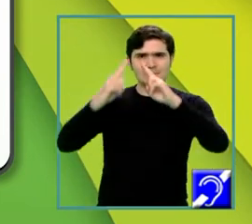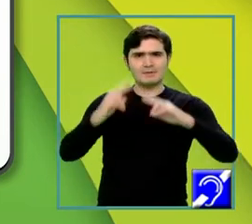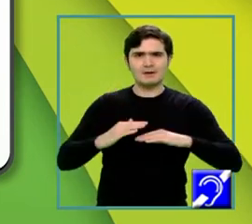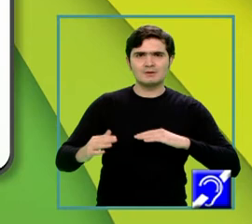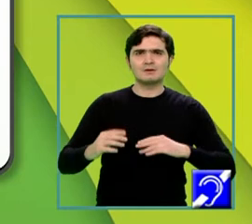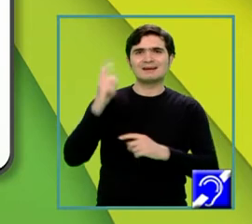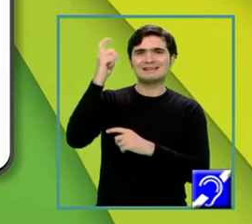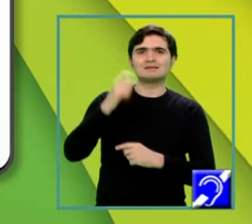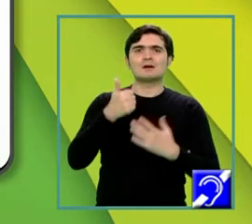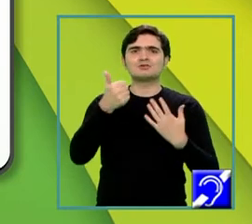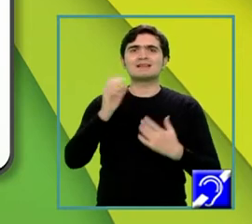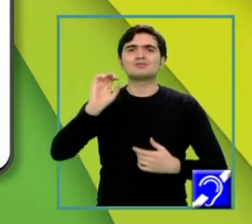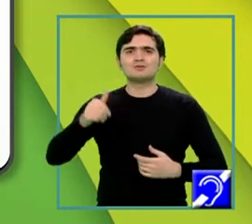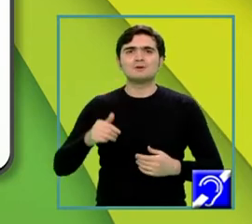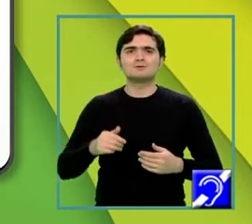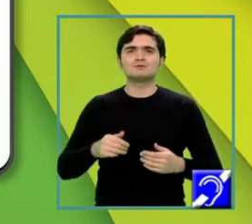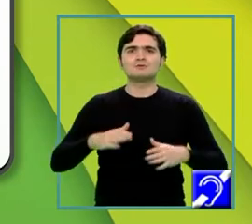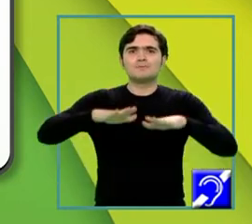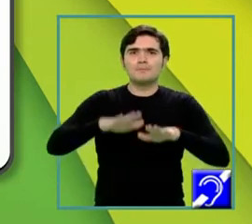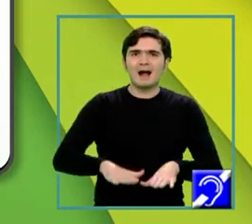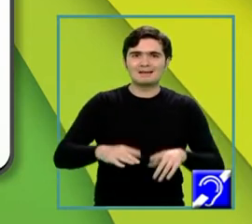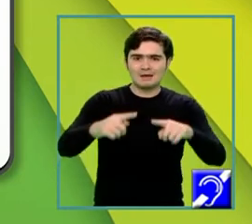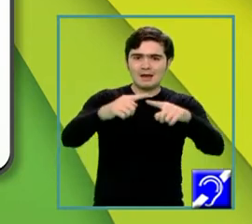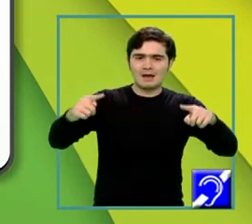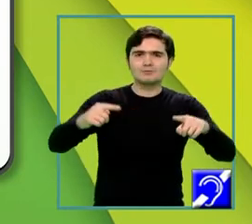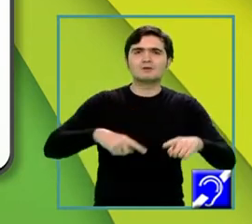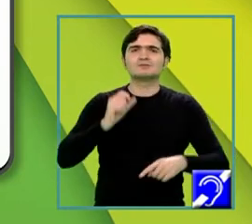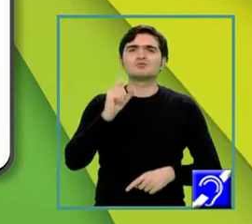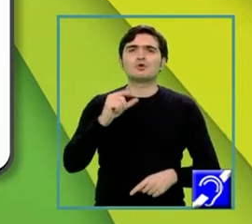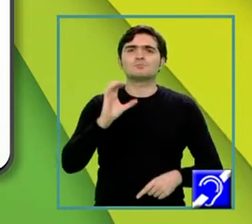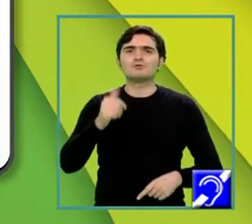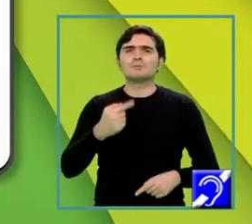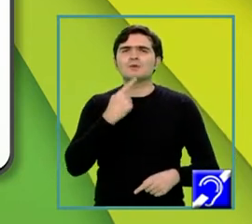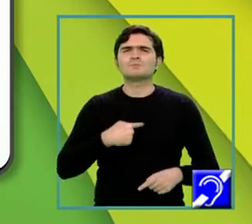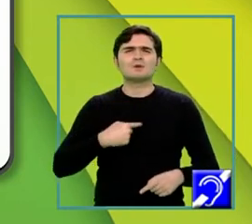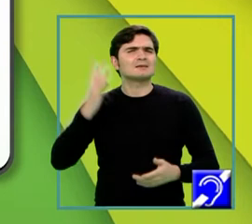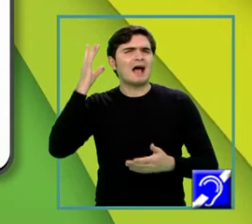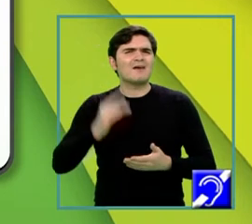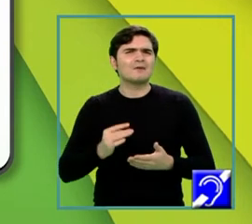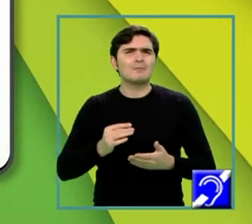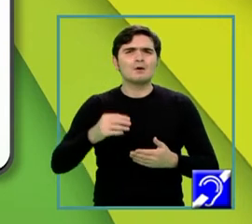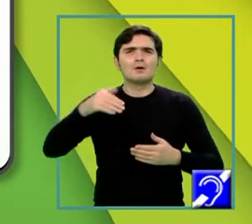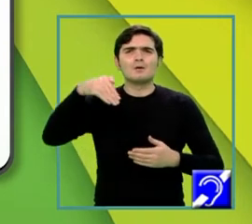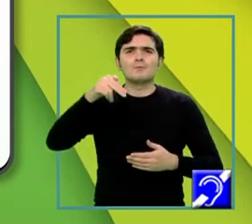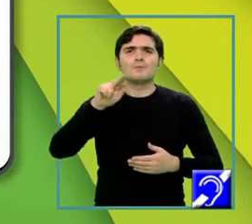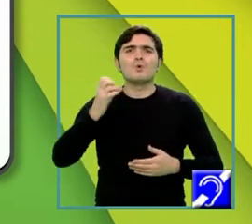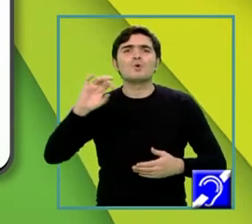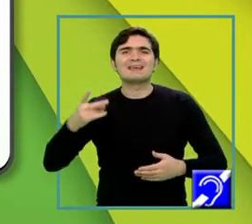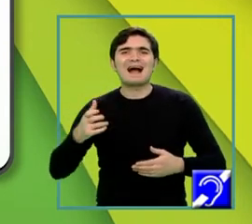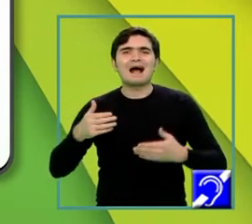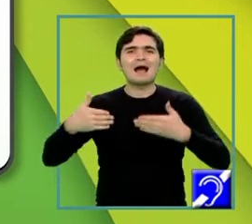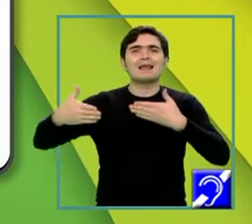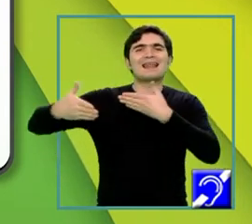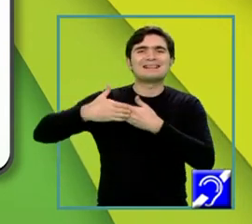6 cm și latura bazei de 12 cm și ni se cere să aflăm ucheia laterală, area totală și volumul